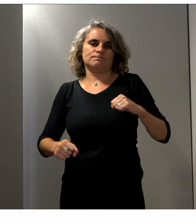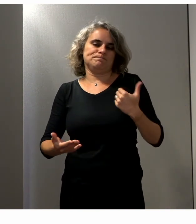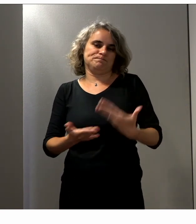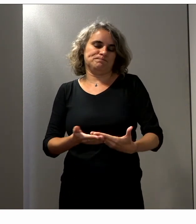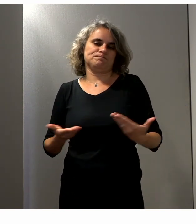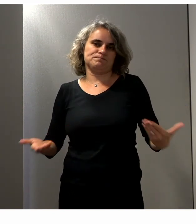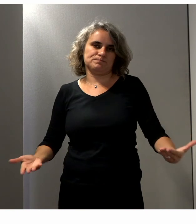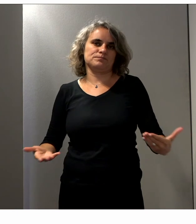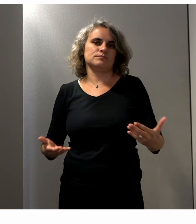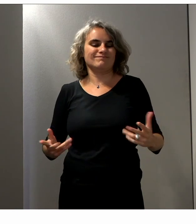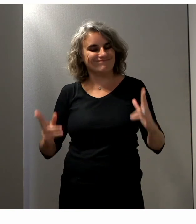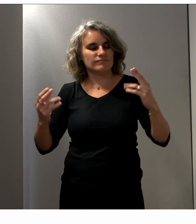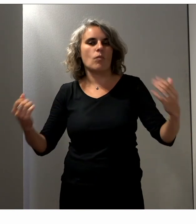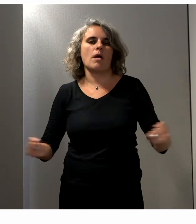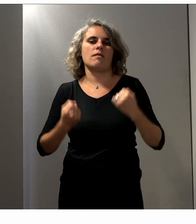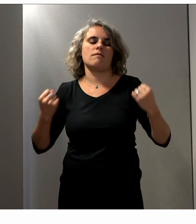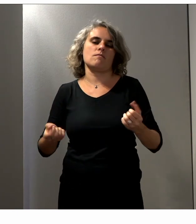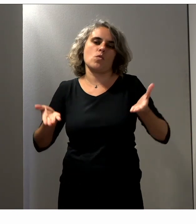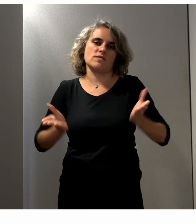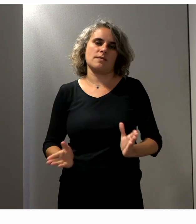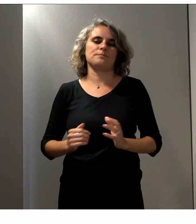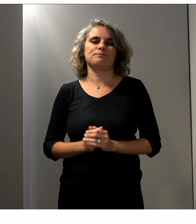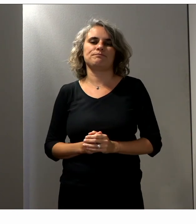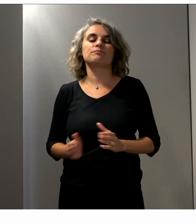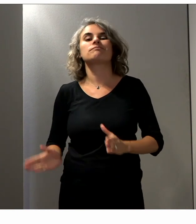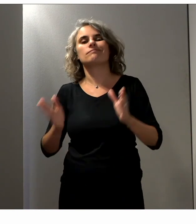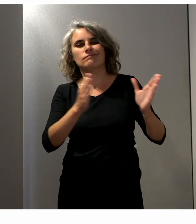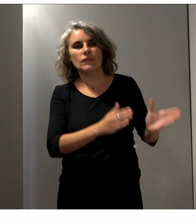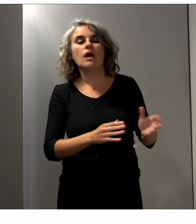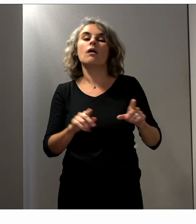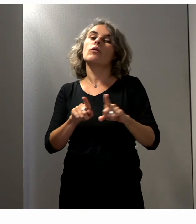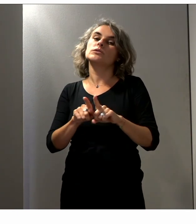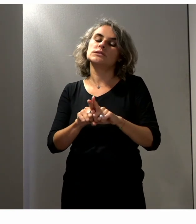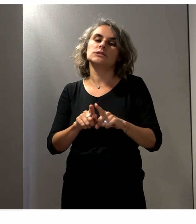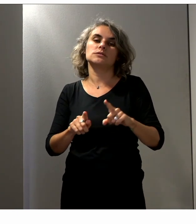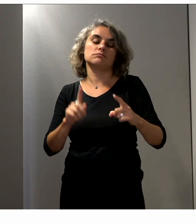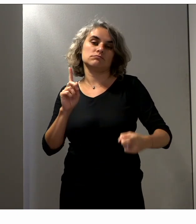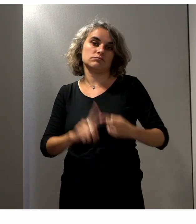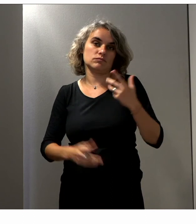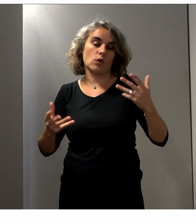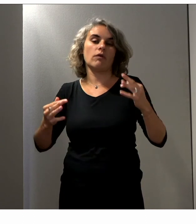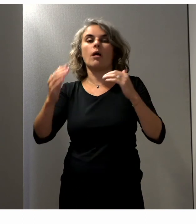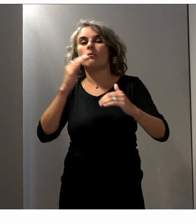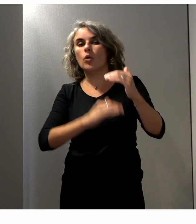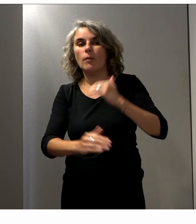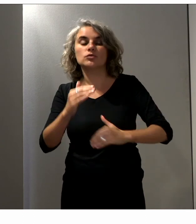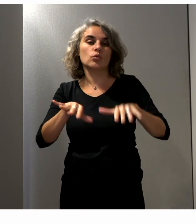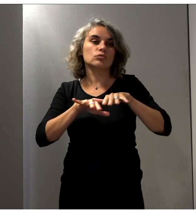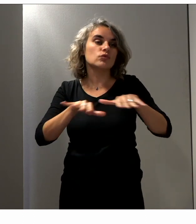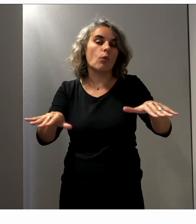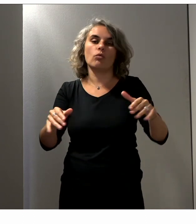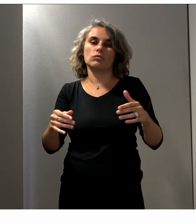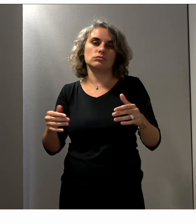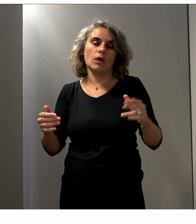de campagne officielle audiovisuelle. Il y a évidemment l'autre volet qui est le tout venant de la programmation d'un diffuseur.